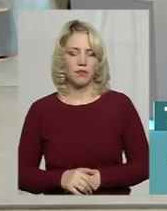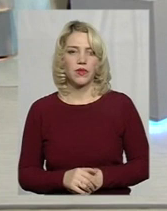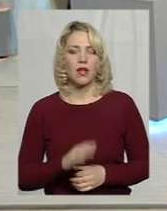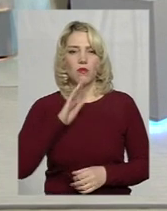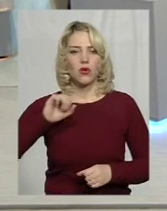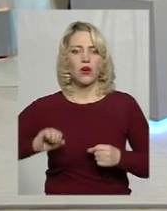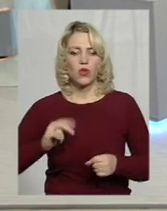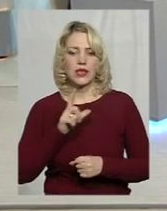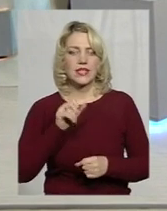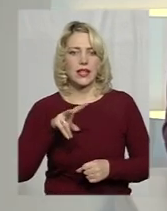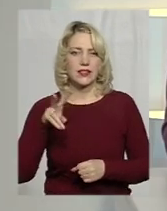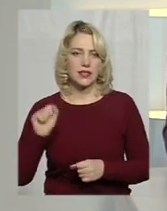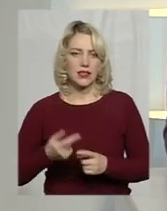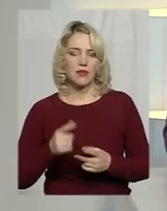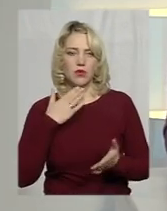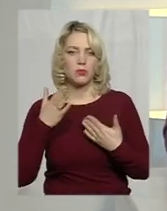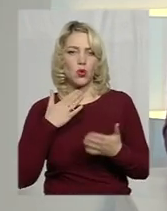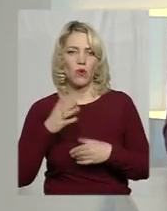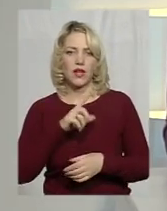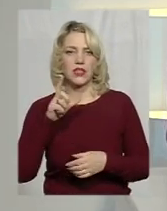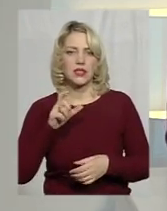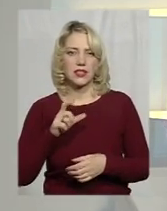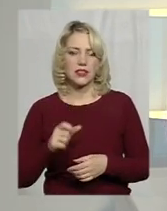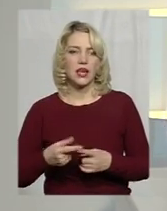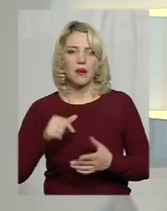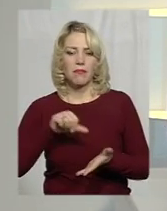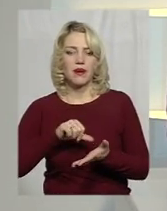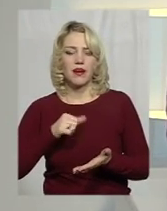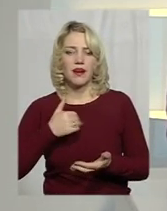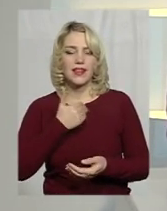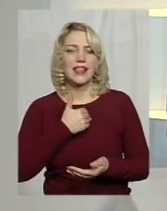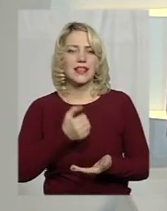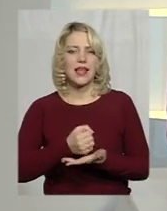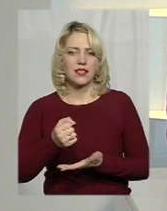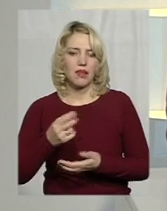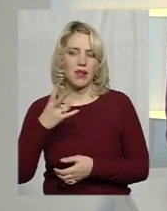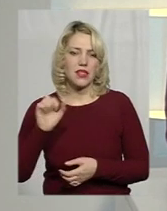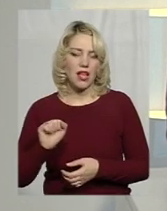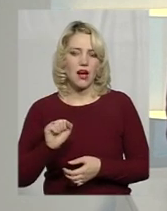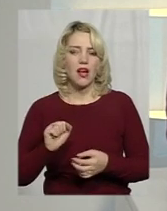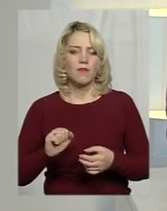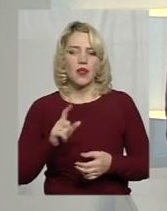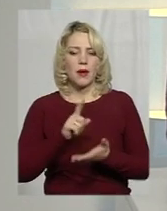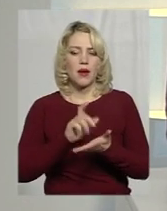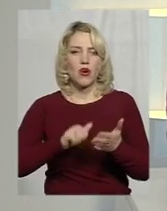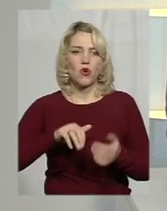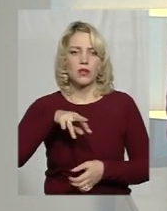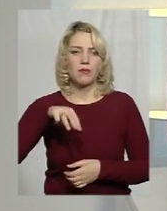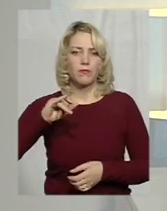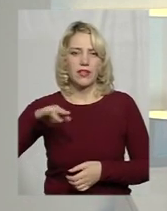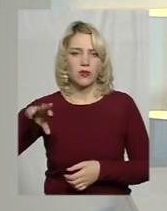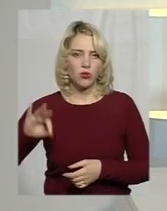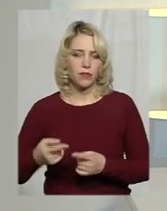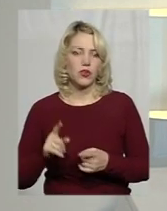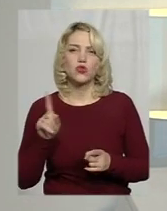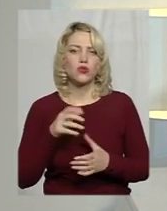колега Вікторія Зеленська поспілкувалася із претендентами на розмитнення. Послухаємо, що їх хвилює